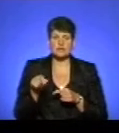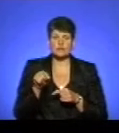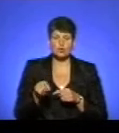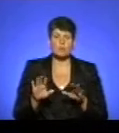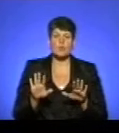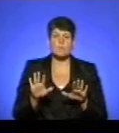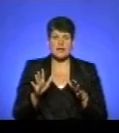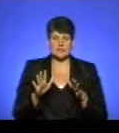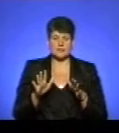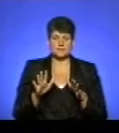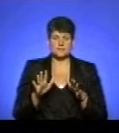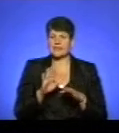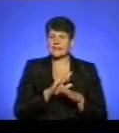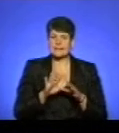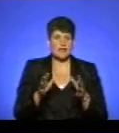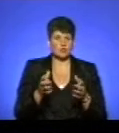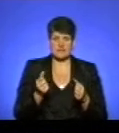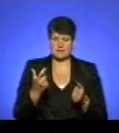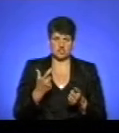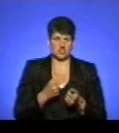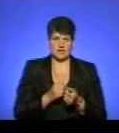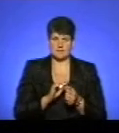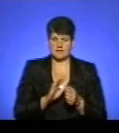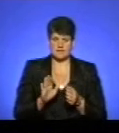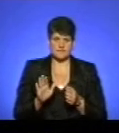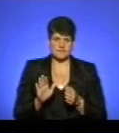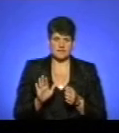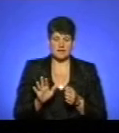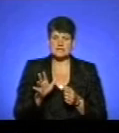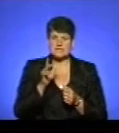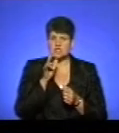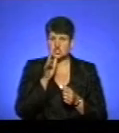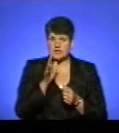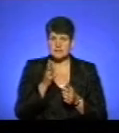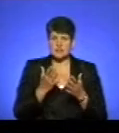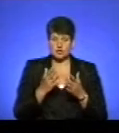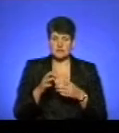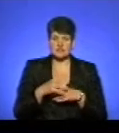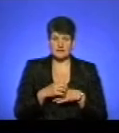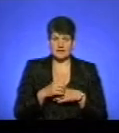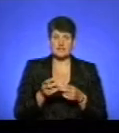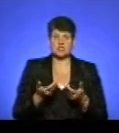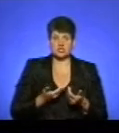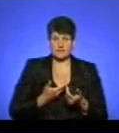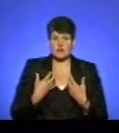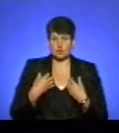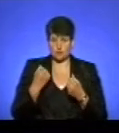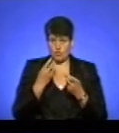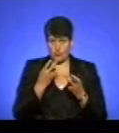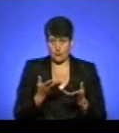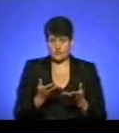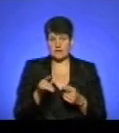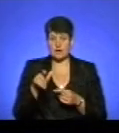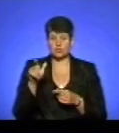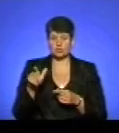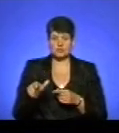не отримує щеплення. І за час, якщо тварина залишилася живою і здоровою, відповідно,